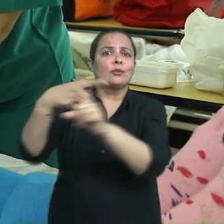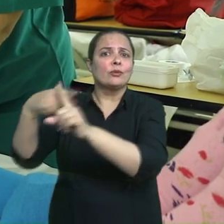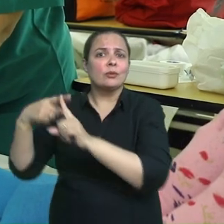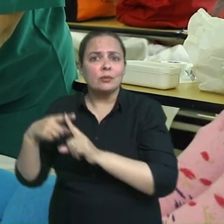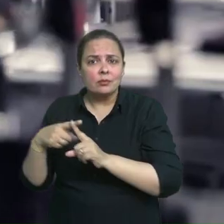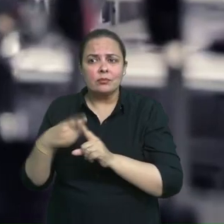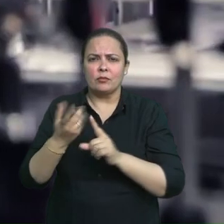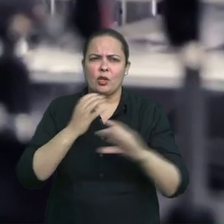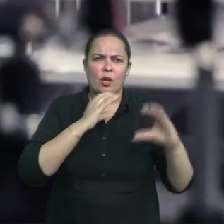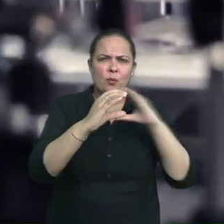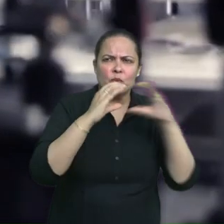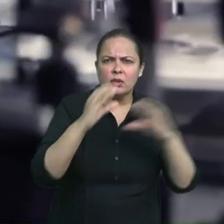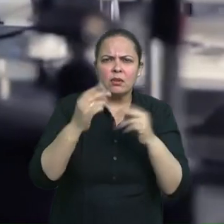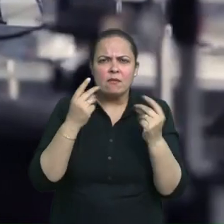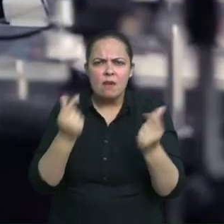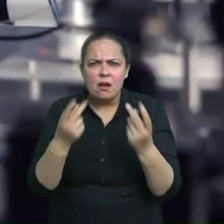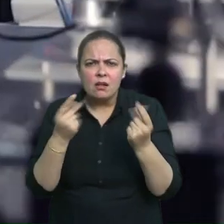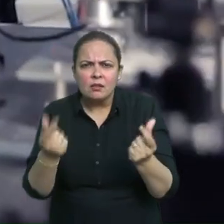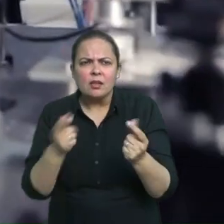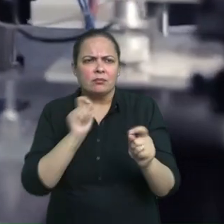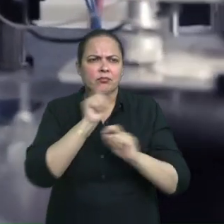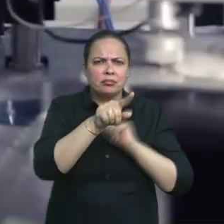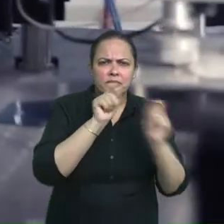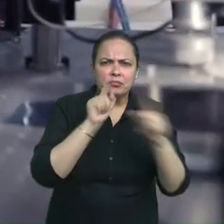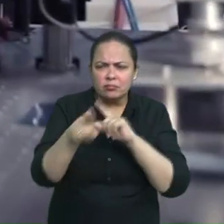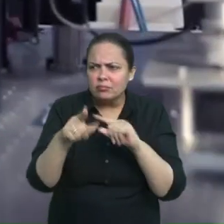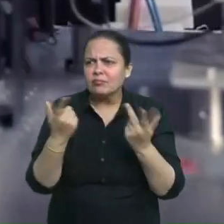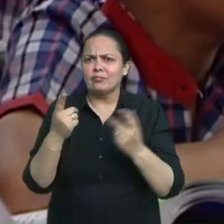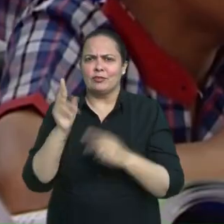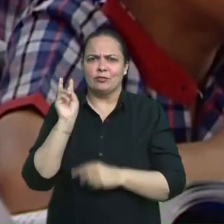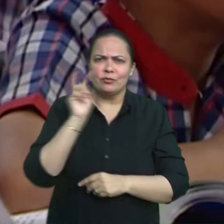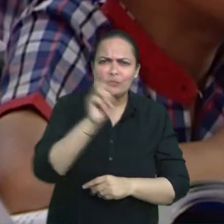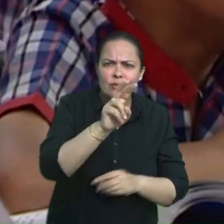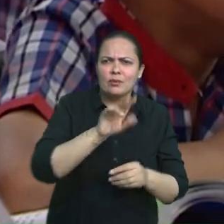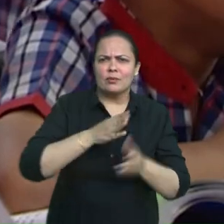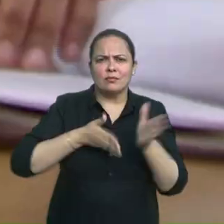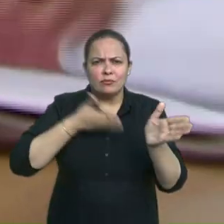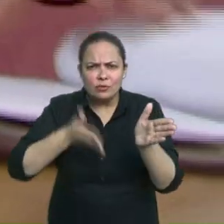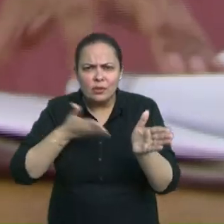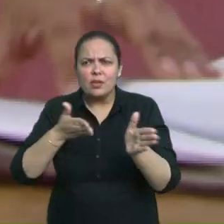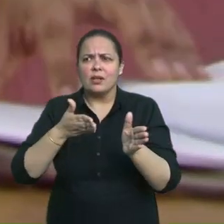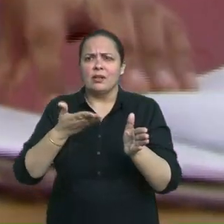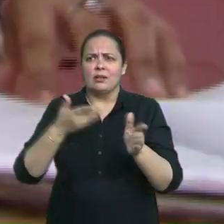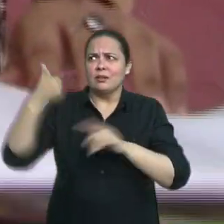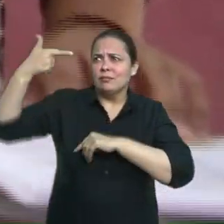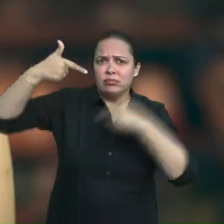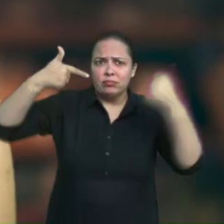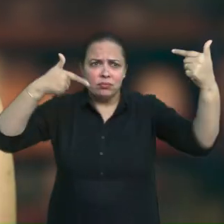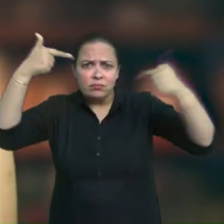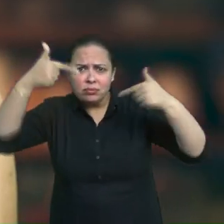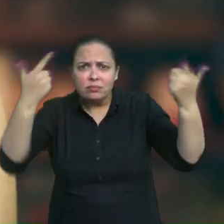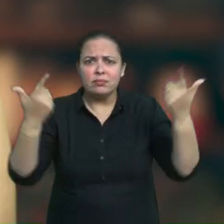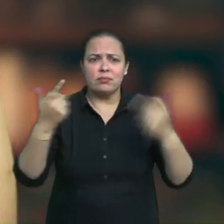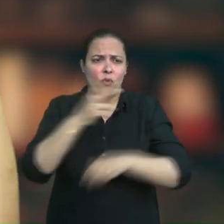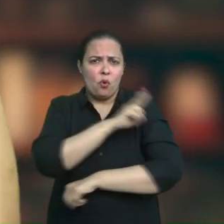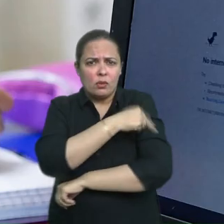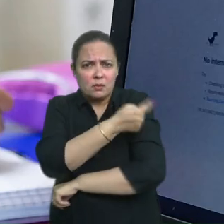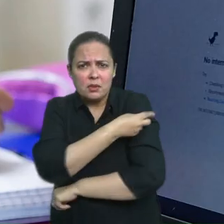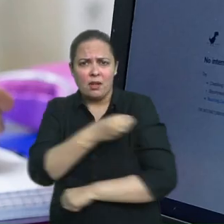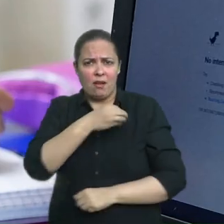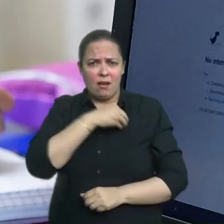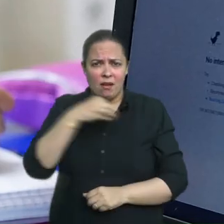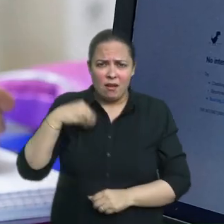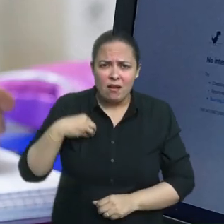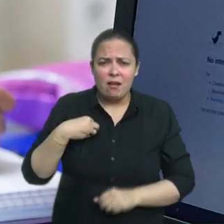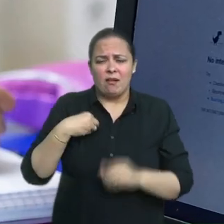देखबाल तक टेक्नोलोजी ने विभिन एक्षेत्रों में क्रांती ला दी है शिक्षा के एक्षेत्र बेबी, विशेश रूप से